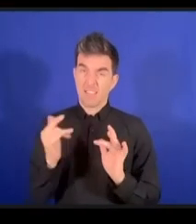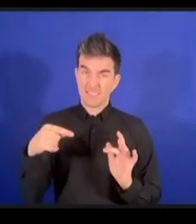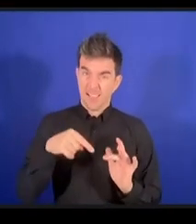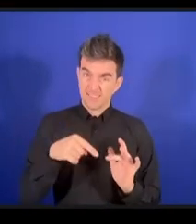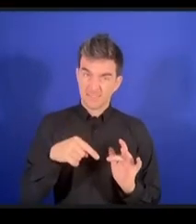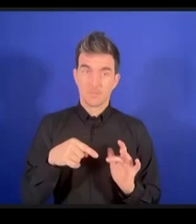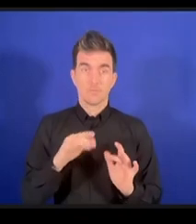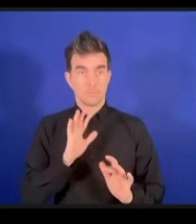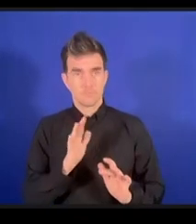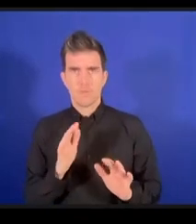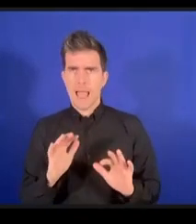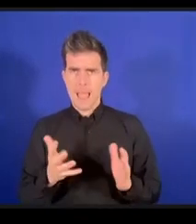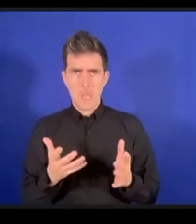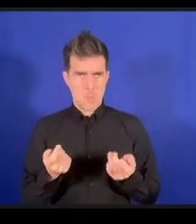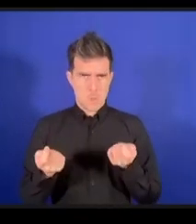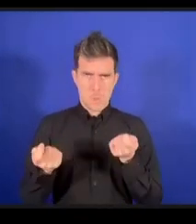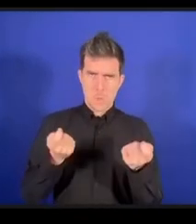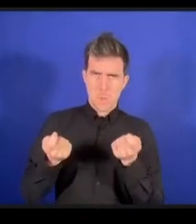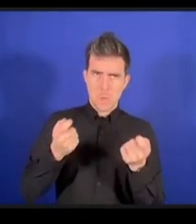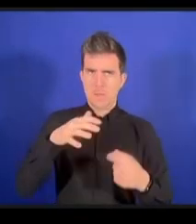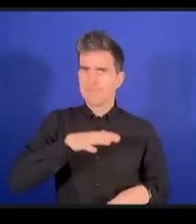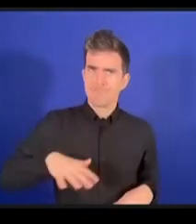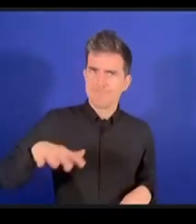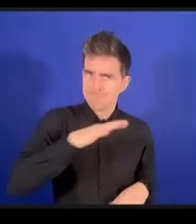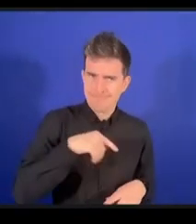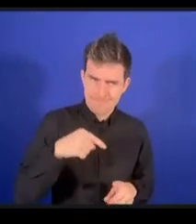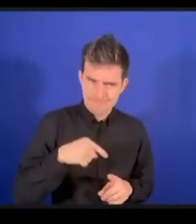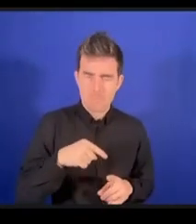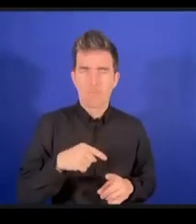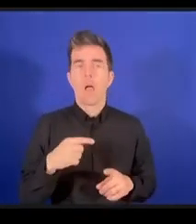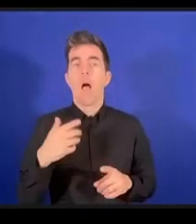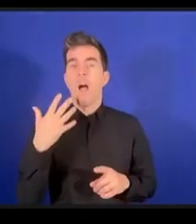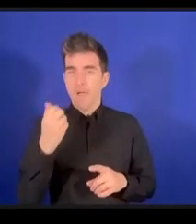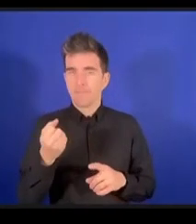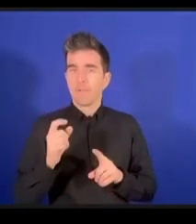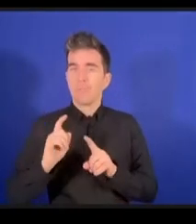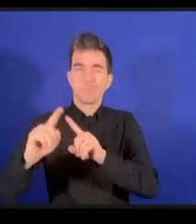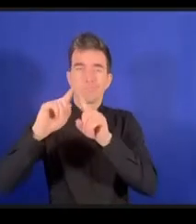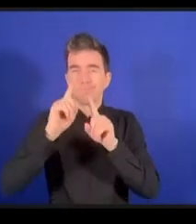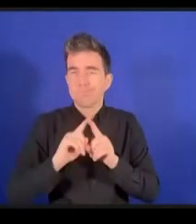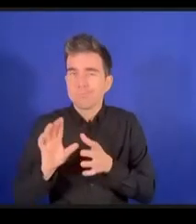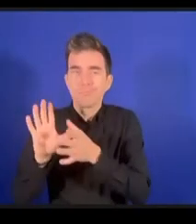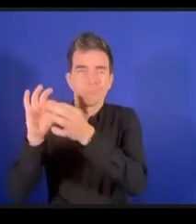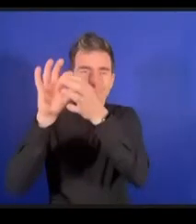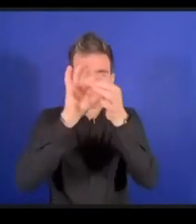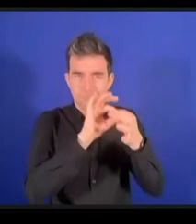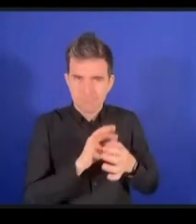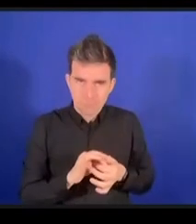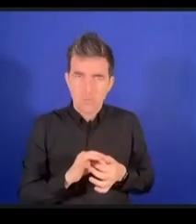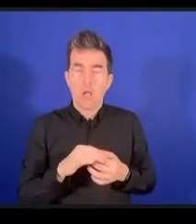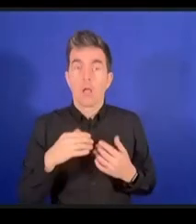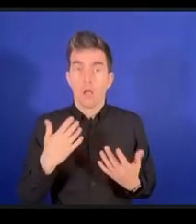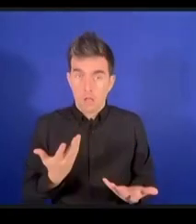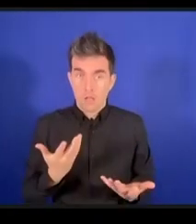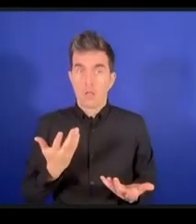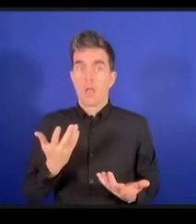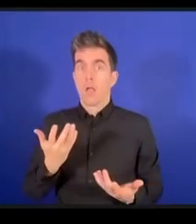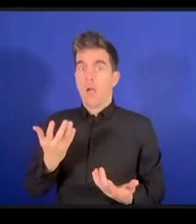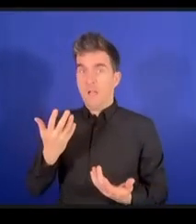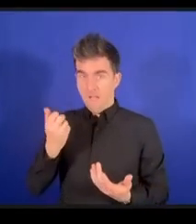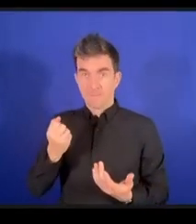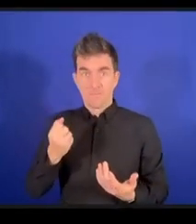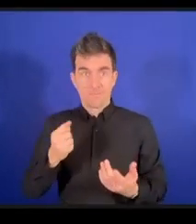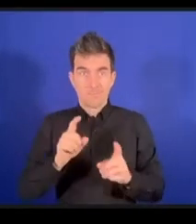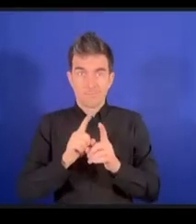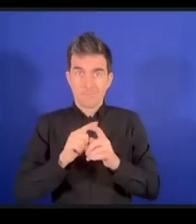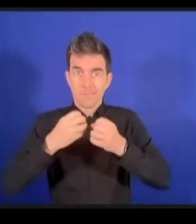parce que les technologies de l'internet touchent absolument tout le monde et cela peut avoir un